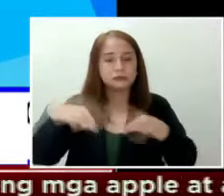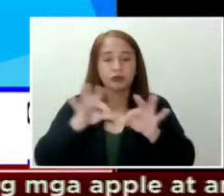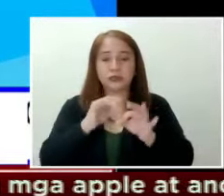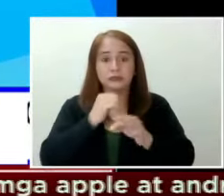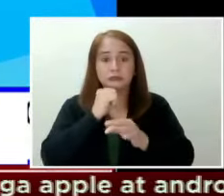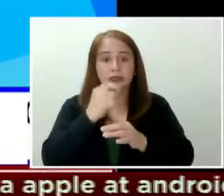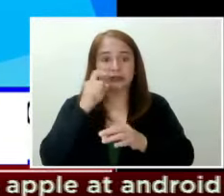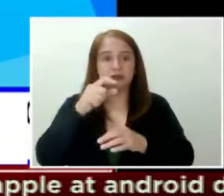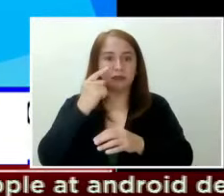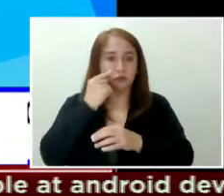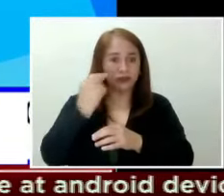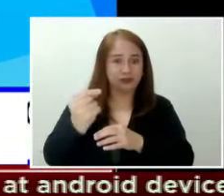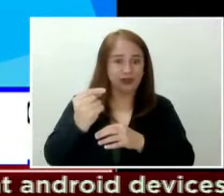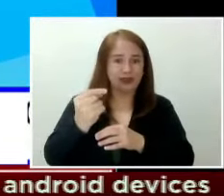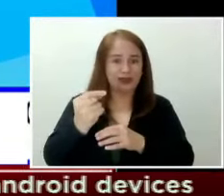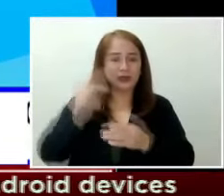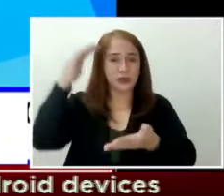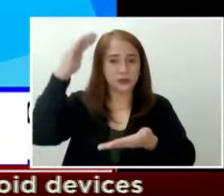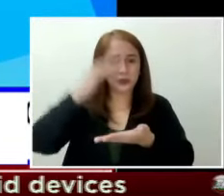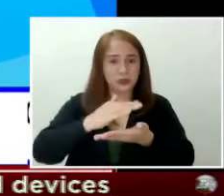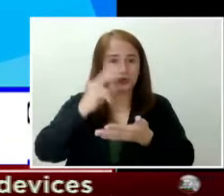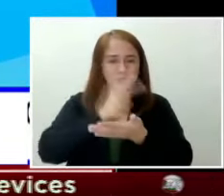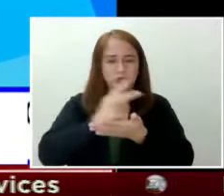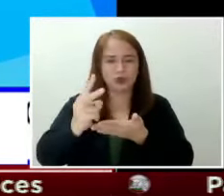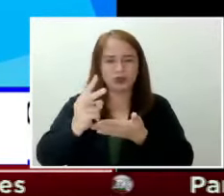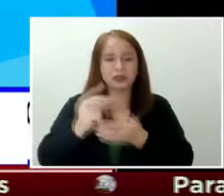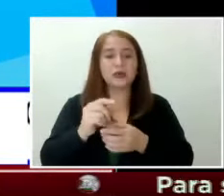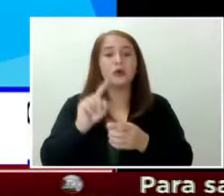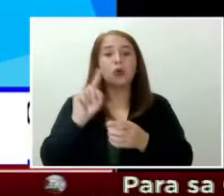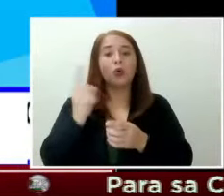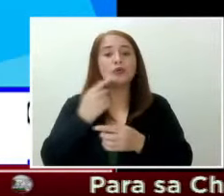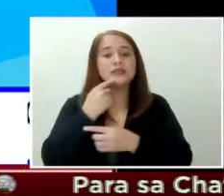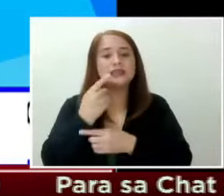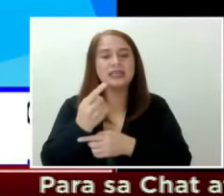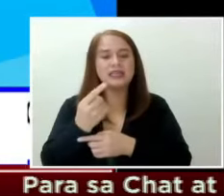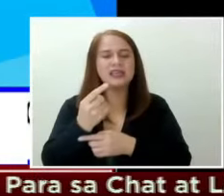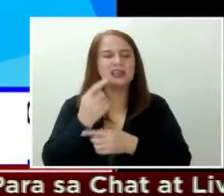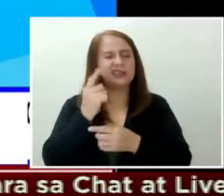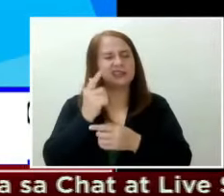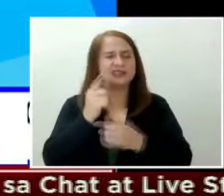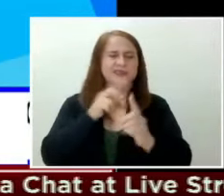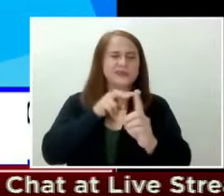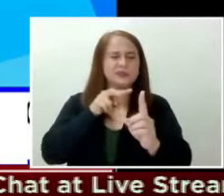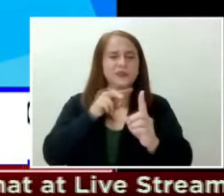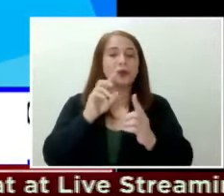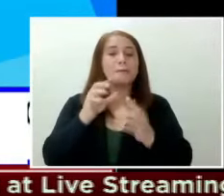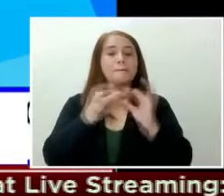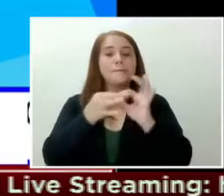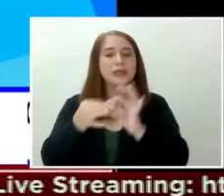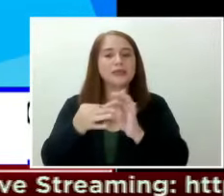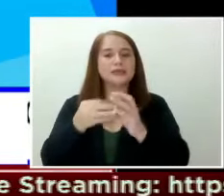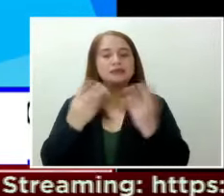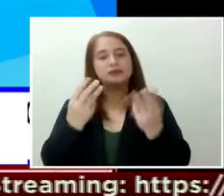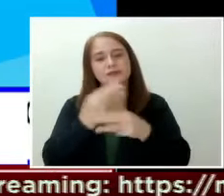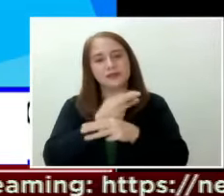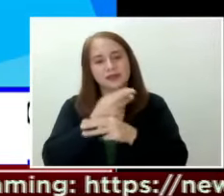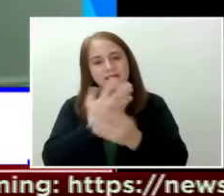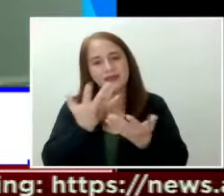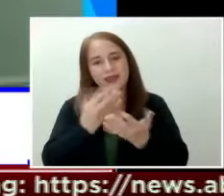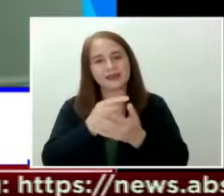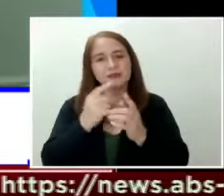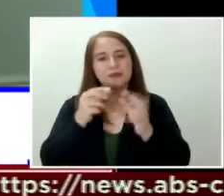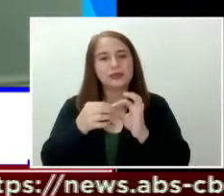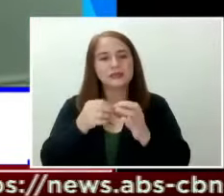imposibleng bumaba in two weeks. Pero sinasabi lang natin, mukhang unlikely yan based on mathematics at based on yung history